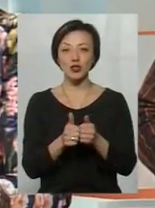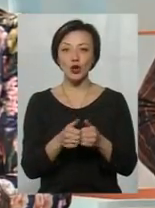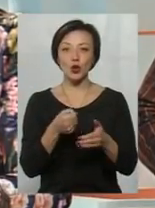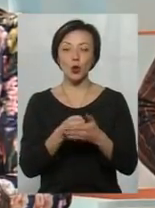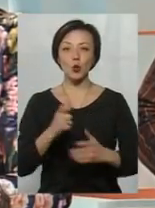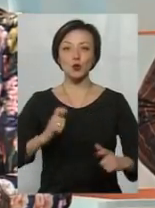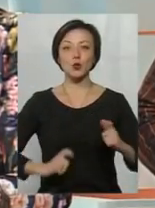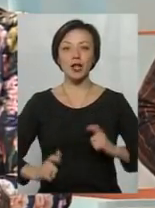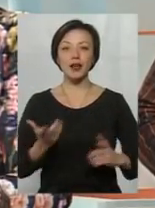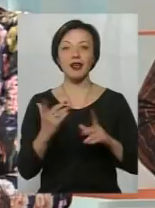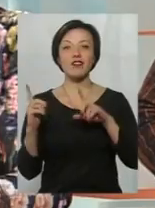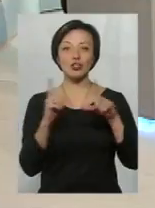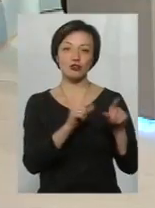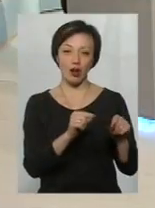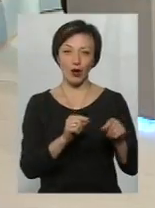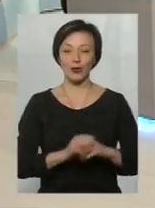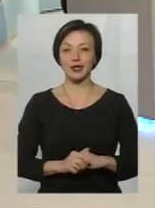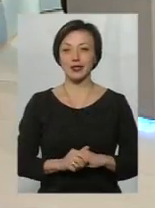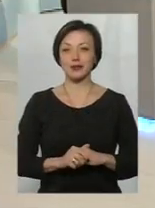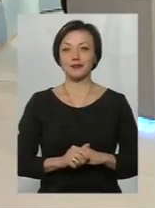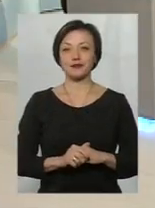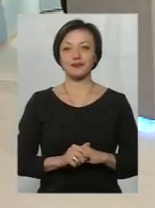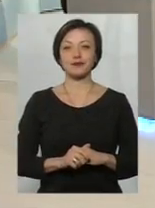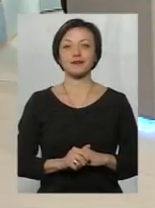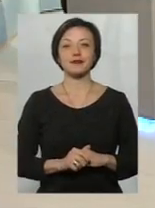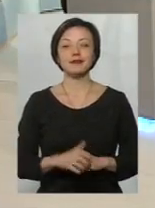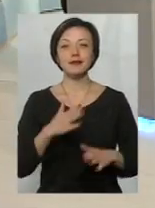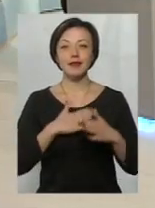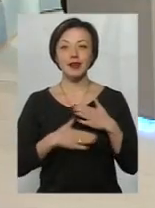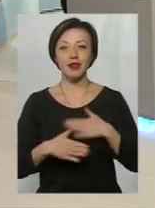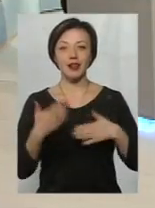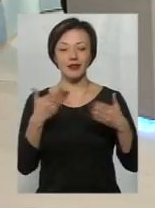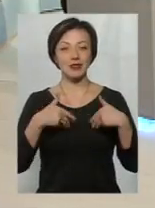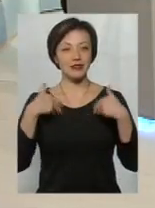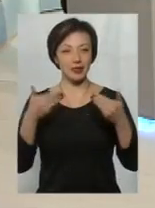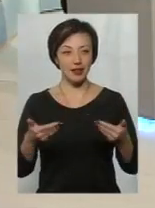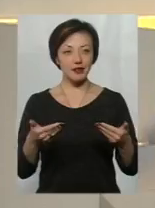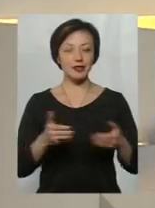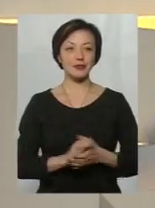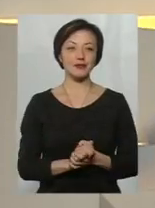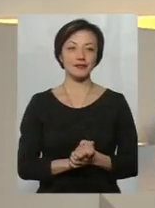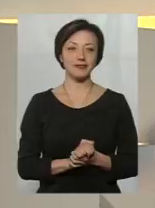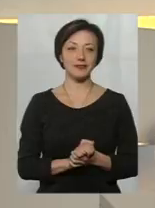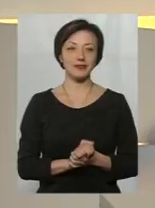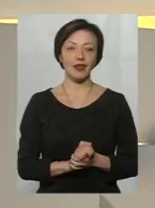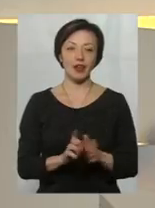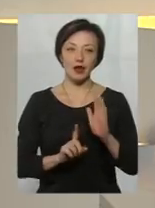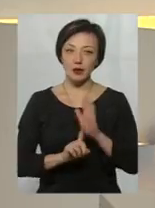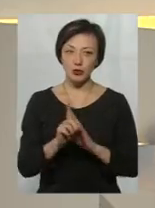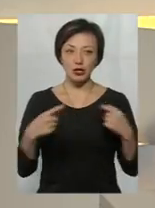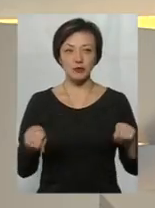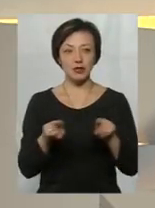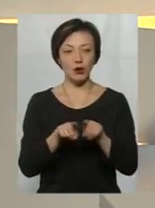студентів, які виїжджають. Так, наскільки я розумію, готуєте. Рада тебе вітати у цій студії. І почнемо з такого